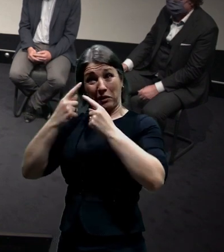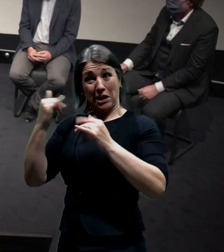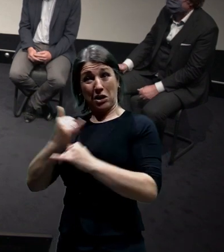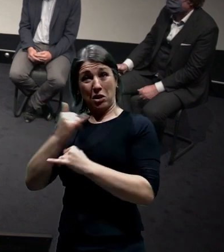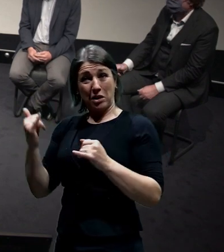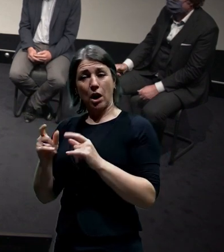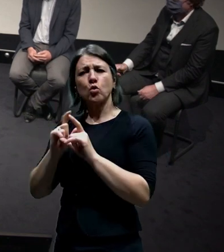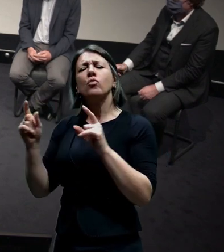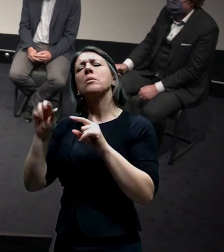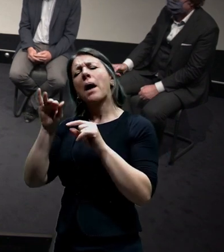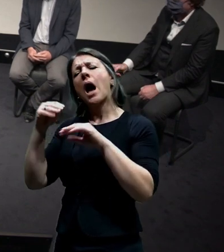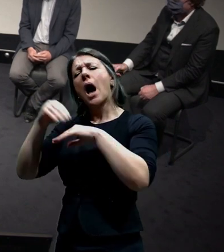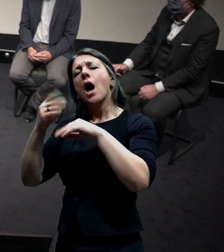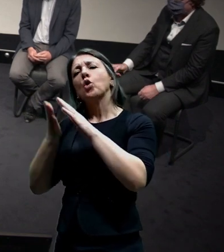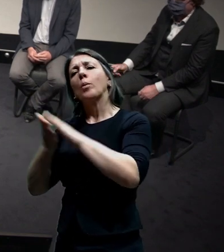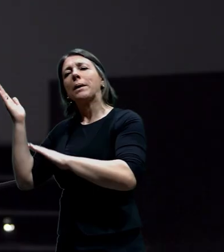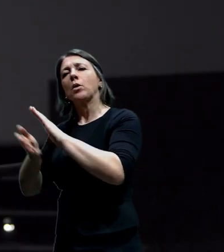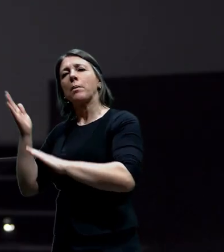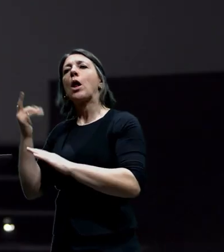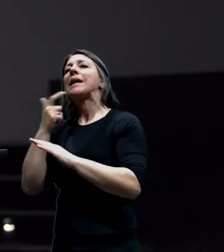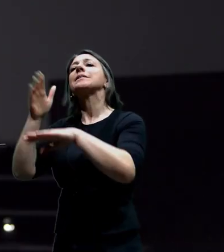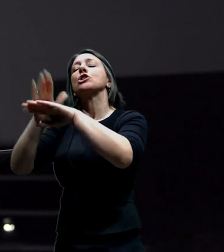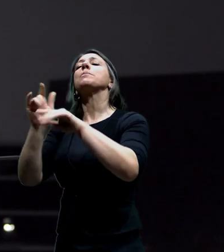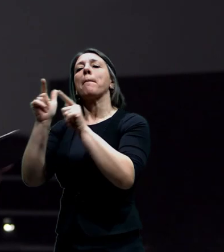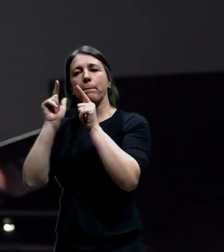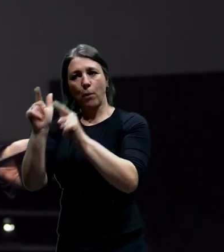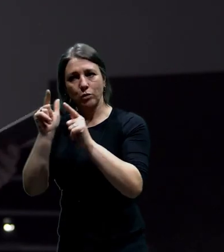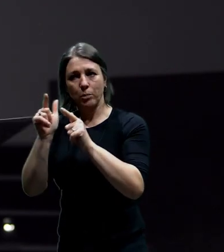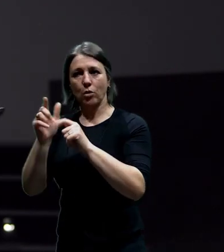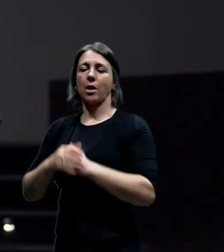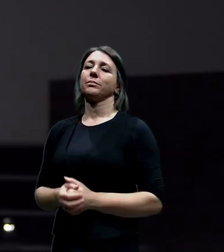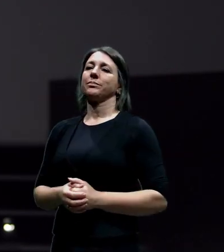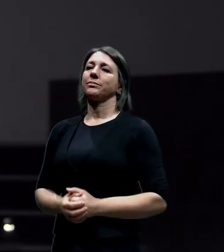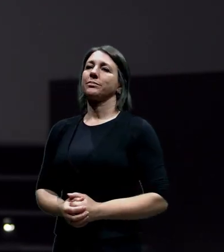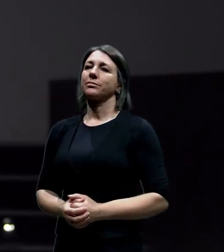protože nejsou k věci, ale podpora tady je, takže to jenom vám vyřizuju. Můžete reagovat.